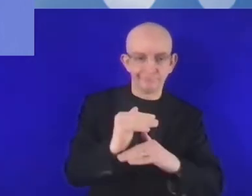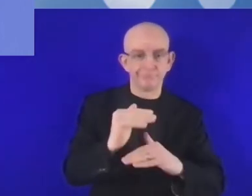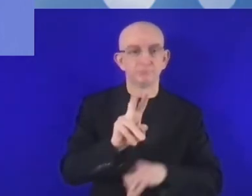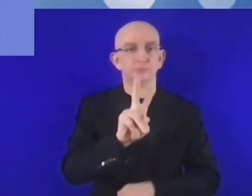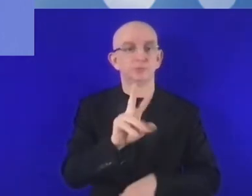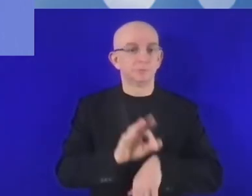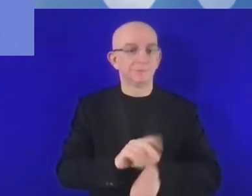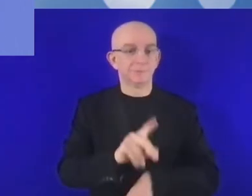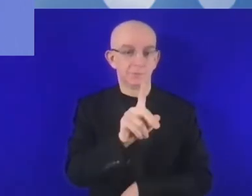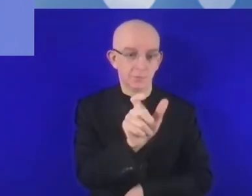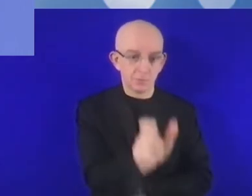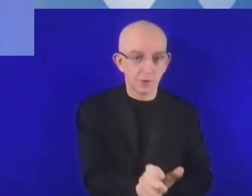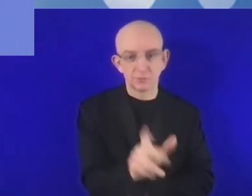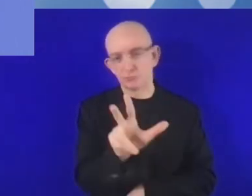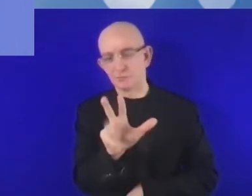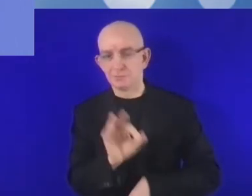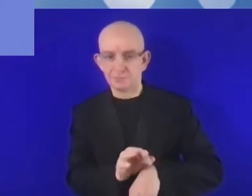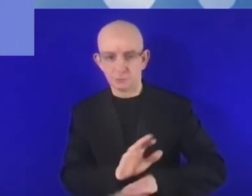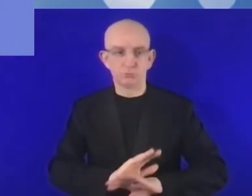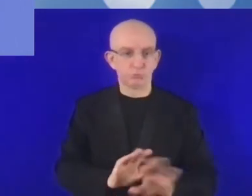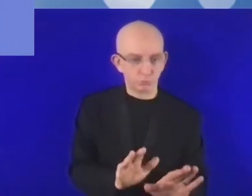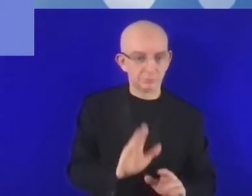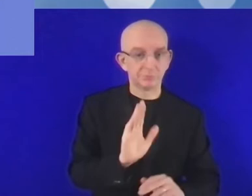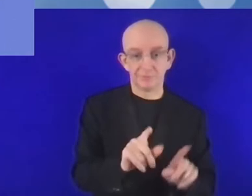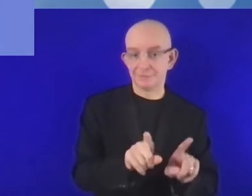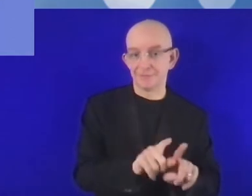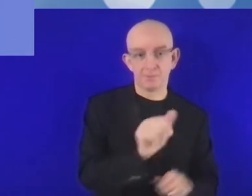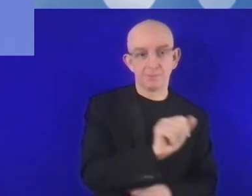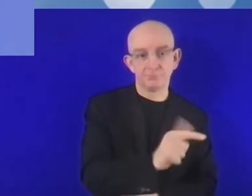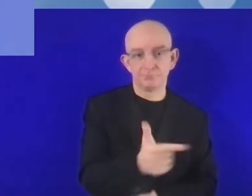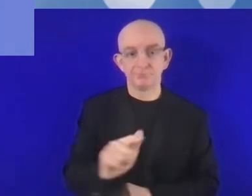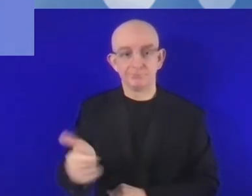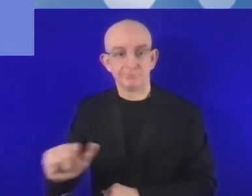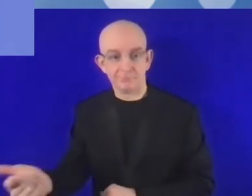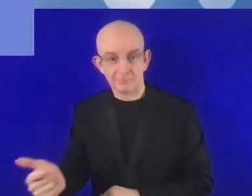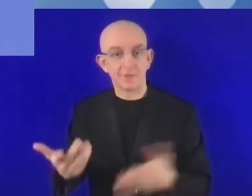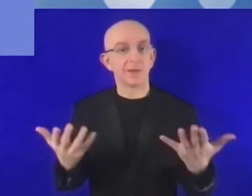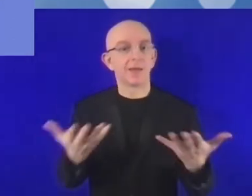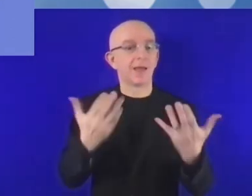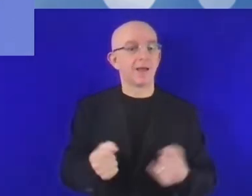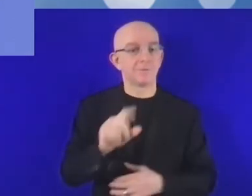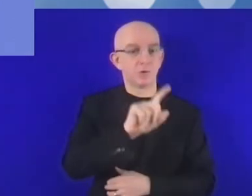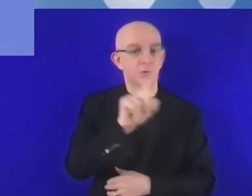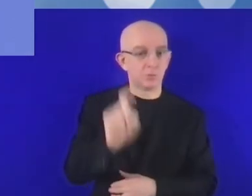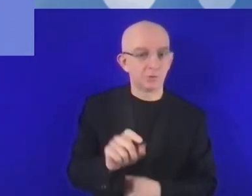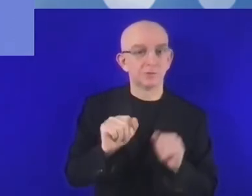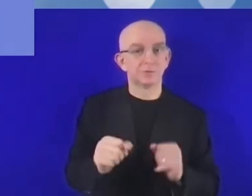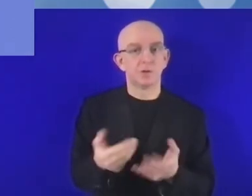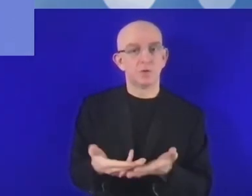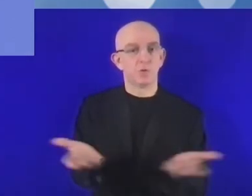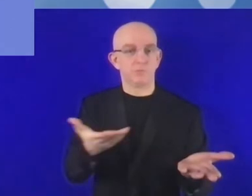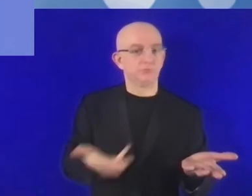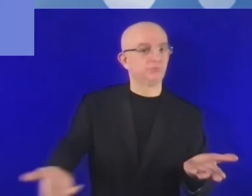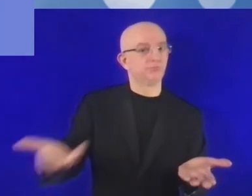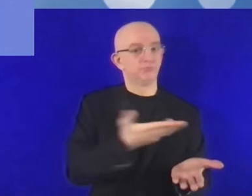głos na 2-3 minuty i zadam takie otwarte pytanie wszystkim naszym gościom, którzy zgromadzeni są